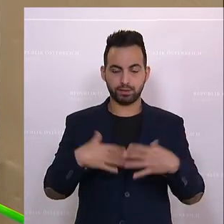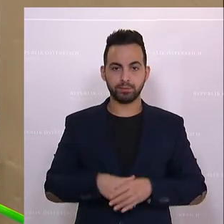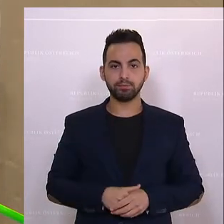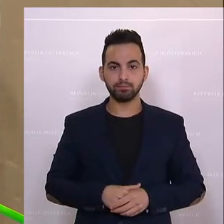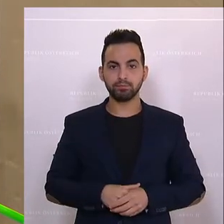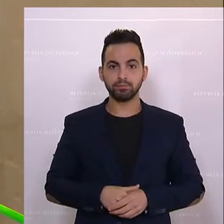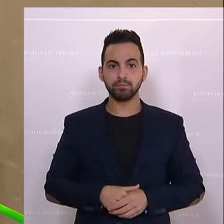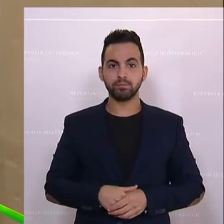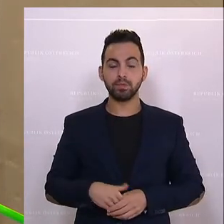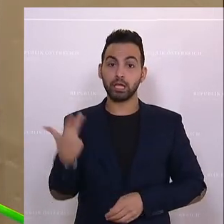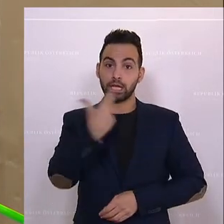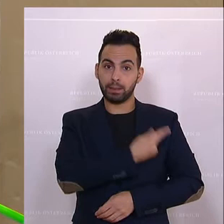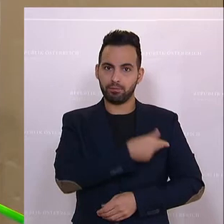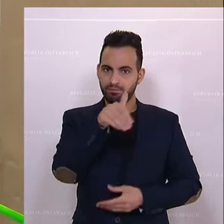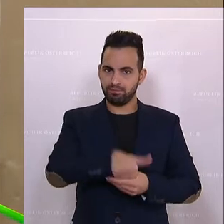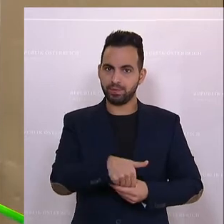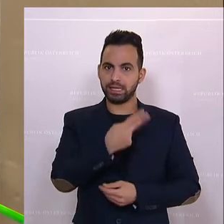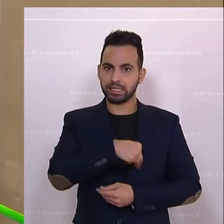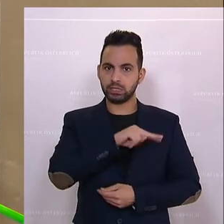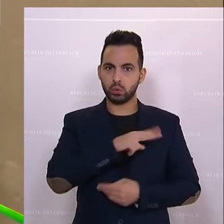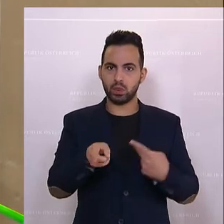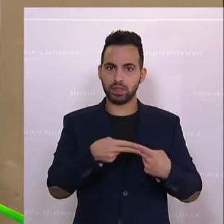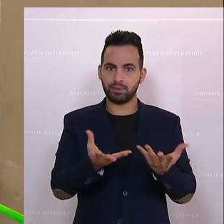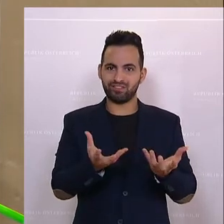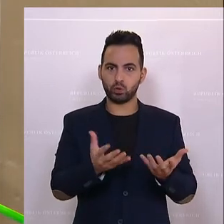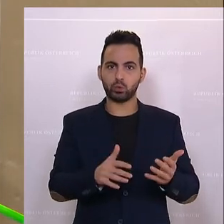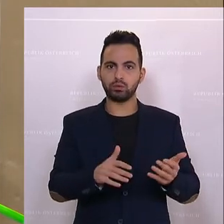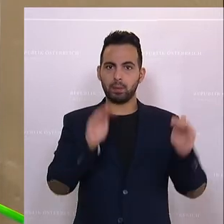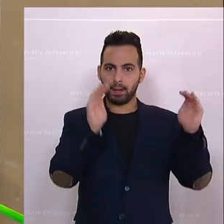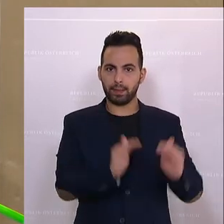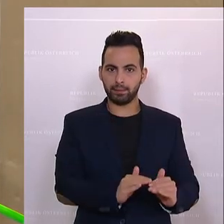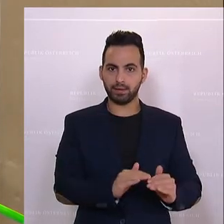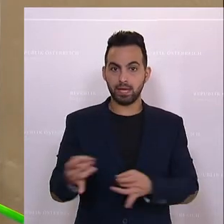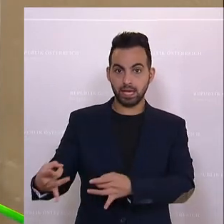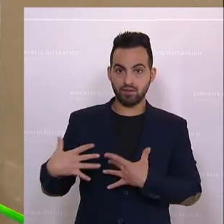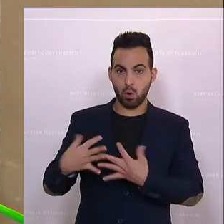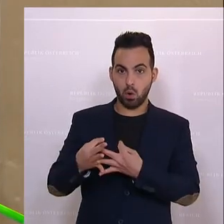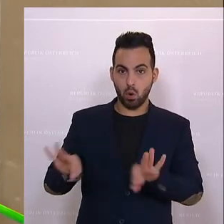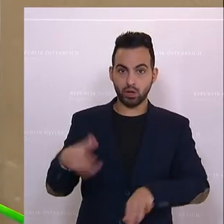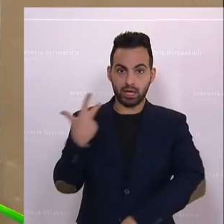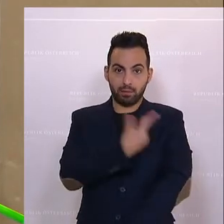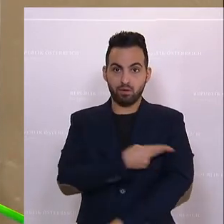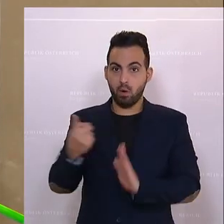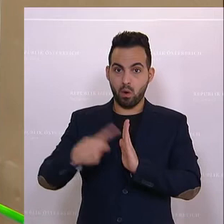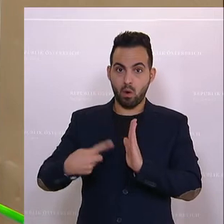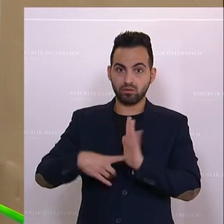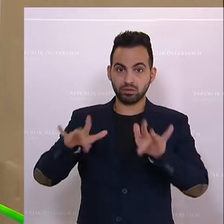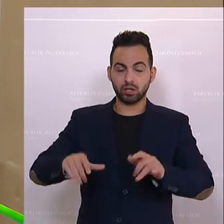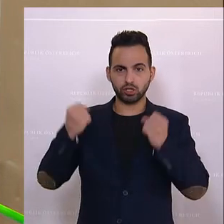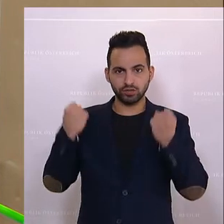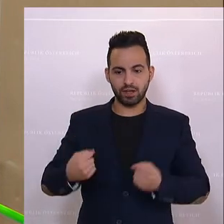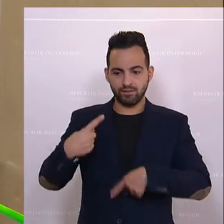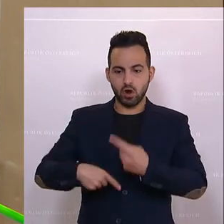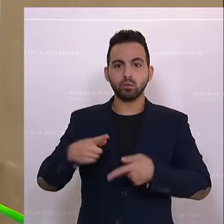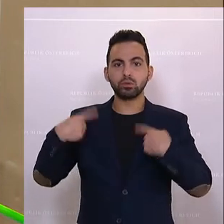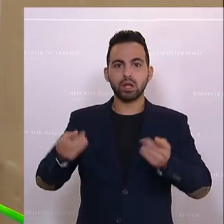Unterschied beim Impfen ist das Risiko für Nebenwirkungen sehr gering. Die Infektion ohne Impfung führt aber häufig zu schweren Verläufen und